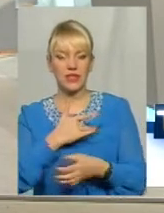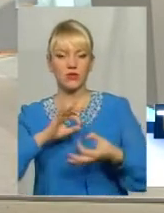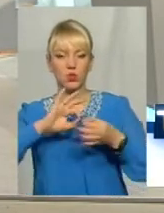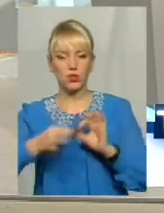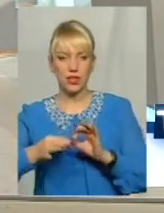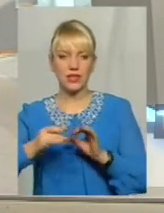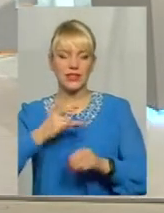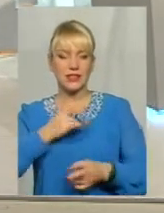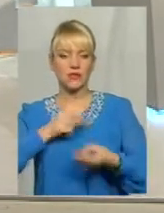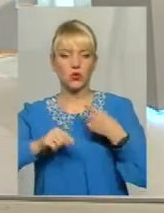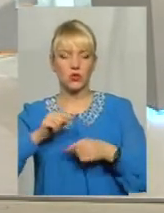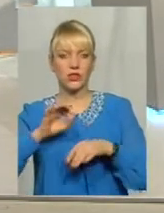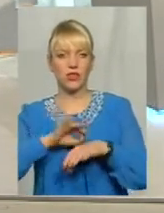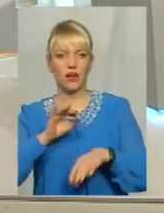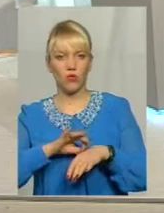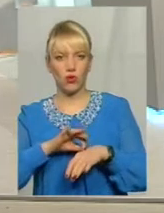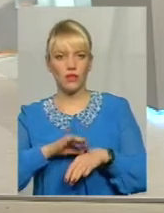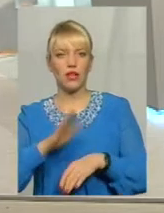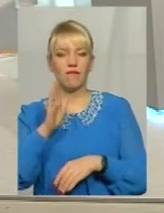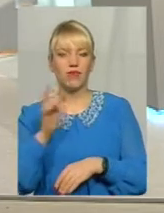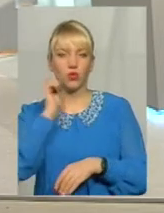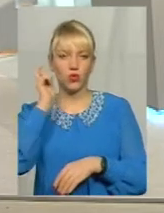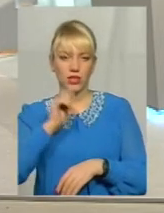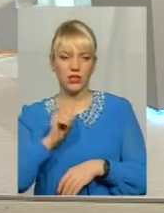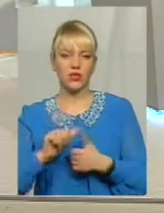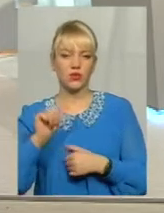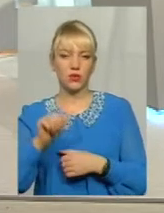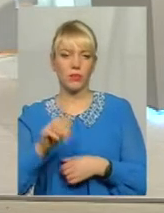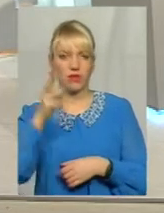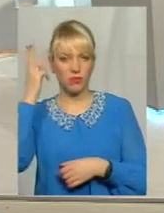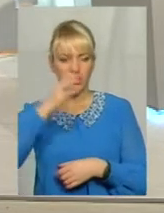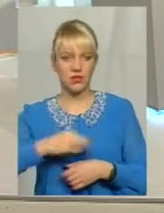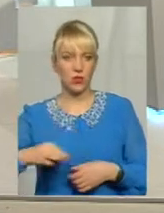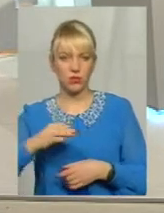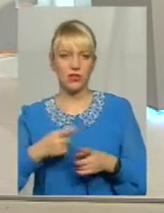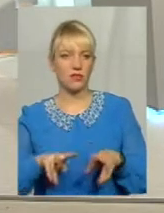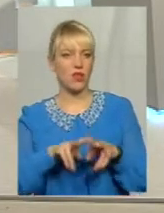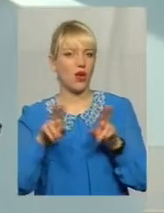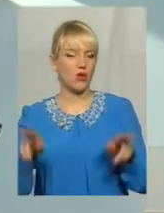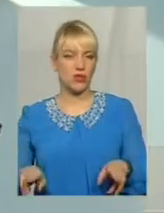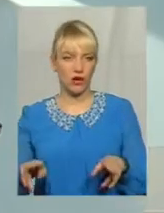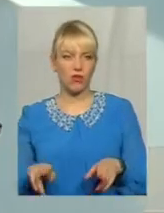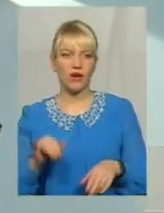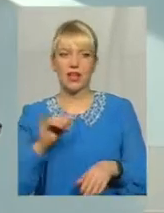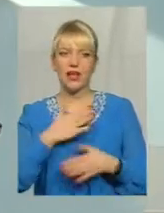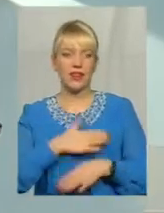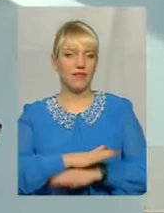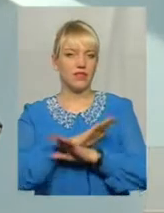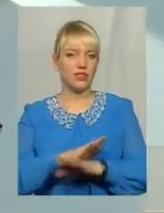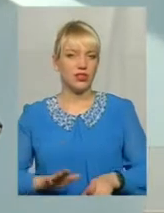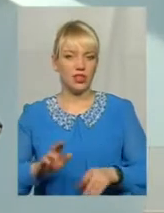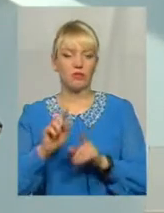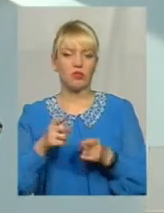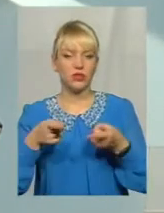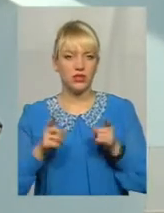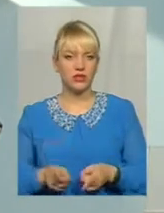серцево-судинних захворювань На жаль, в Україні і, зокрема, в Хмельницькій області Вона майже однакова і досить не втішна Тому що, дійсно,